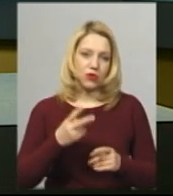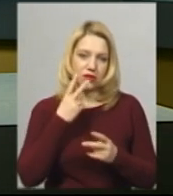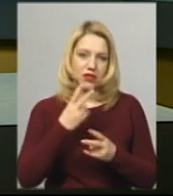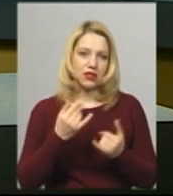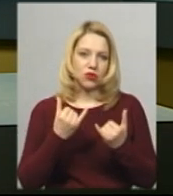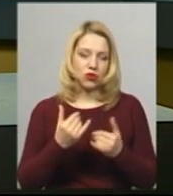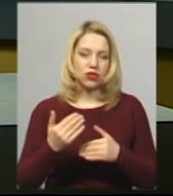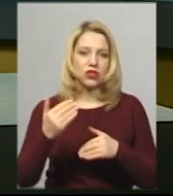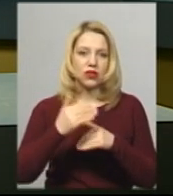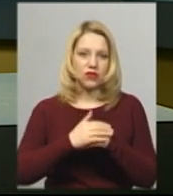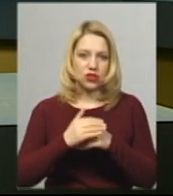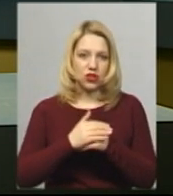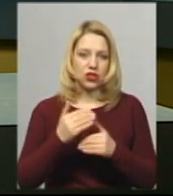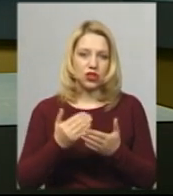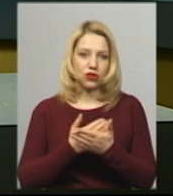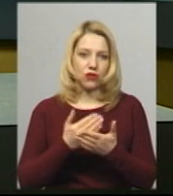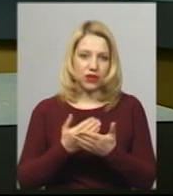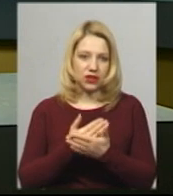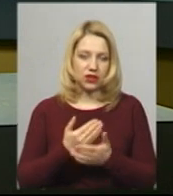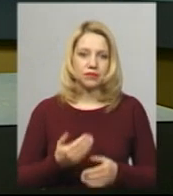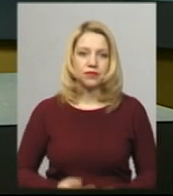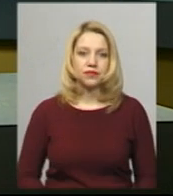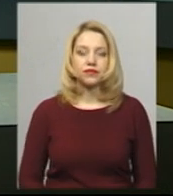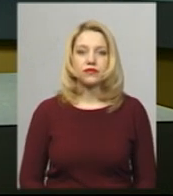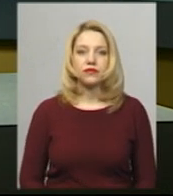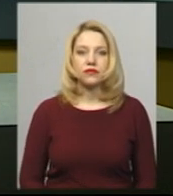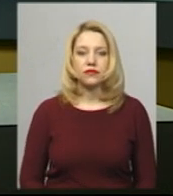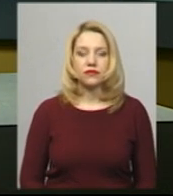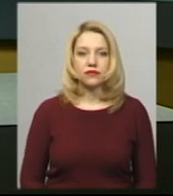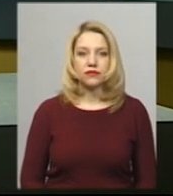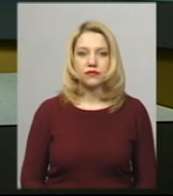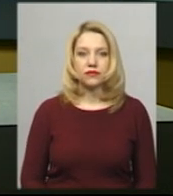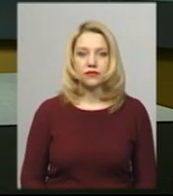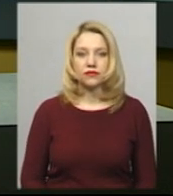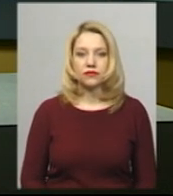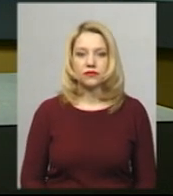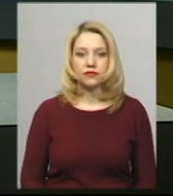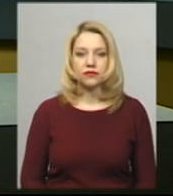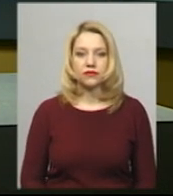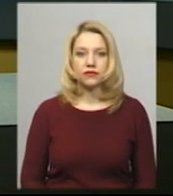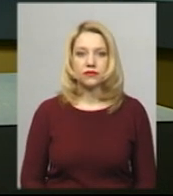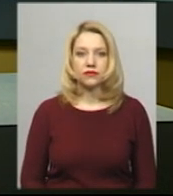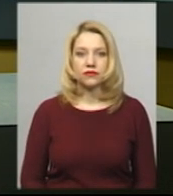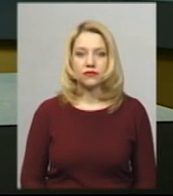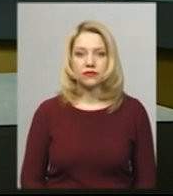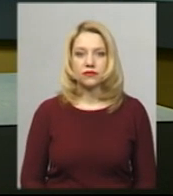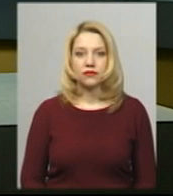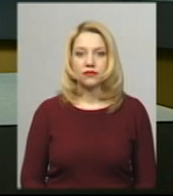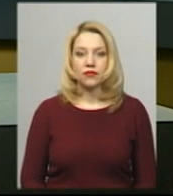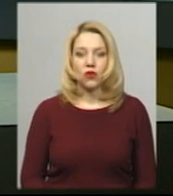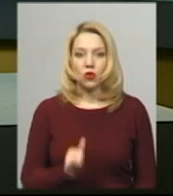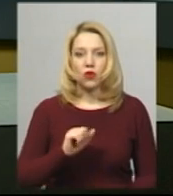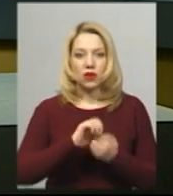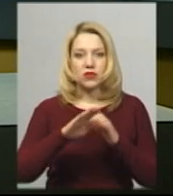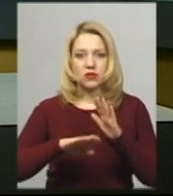сьогоднішньої нашої кореспондентки Телі Шпулак, яка готує його до пінцевкового випуску новин о 20.30. У